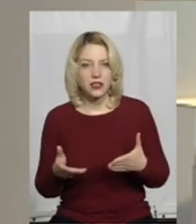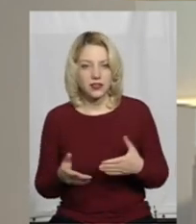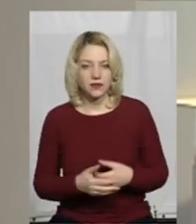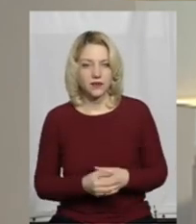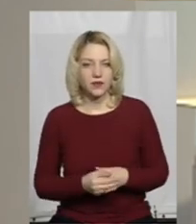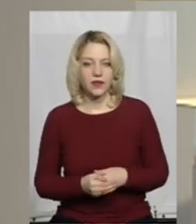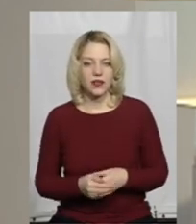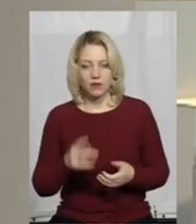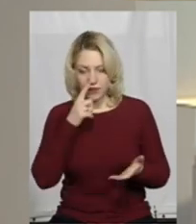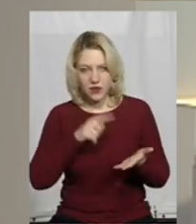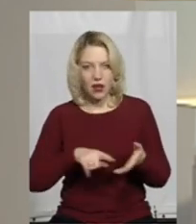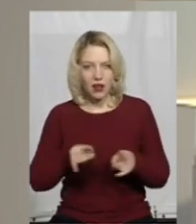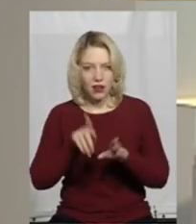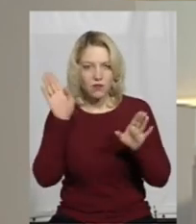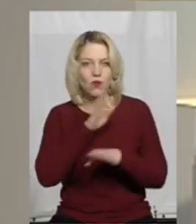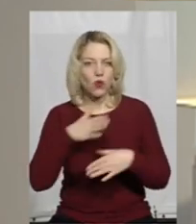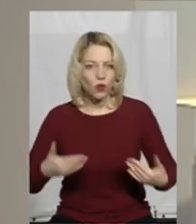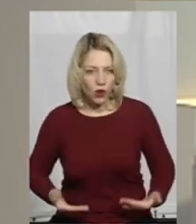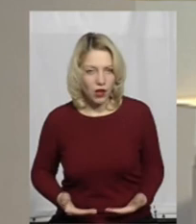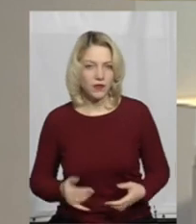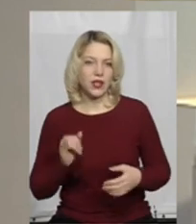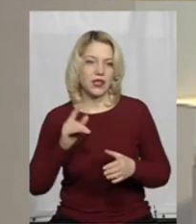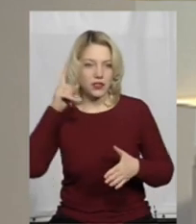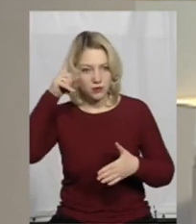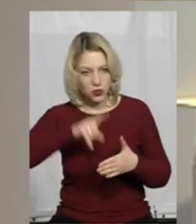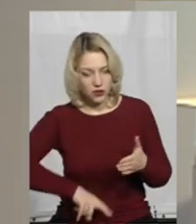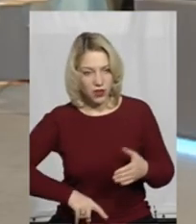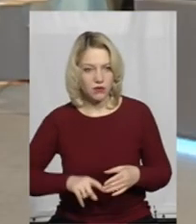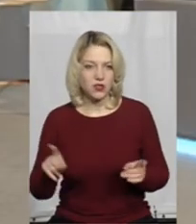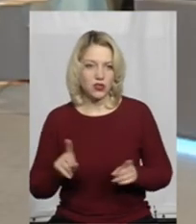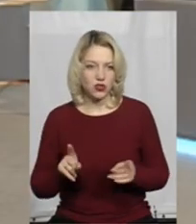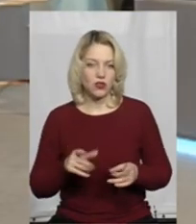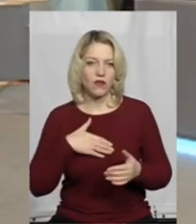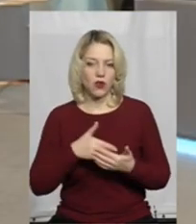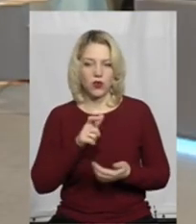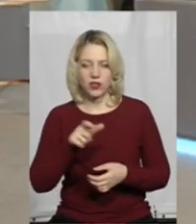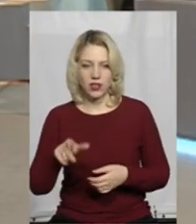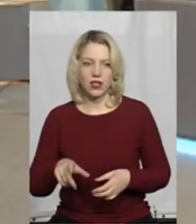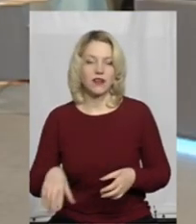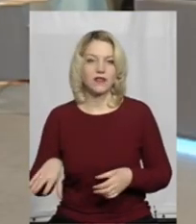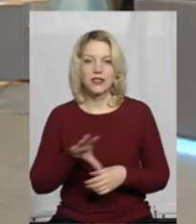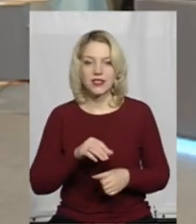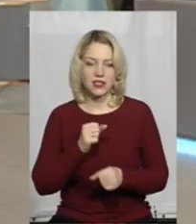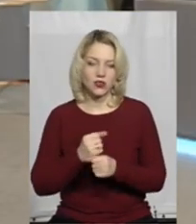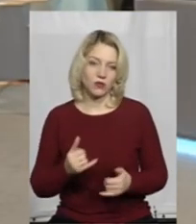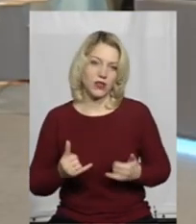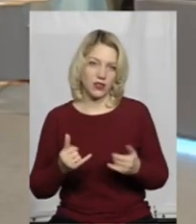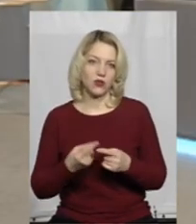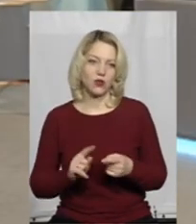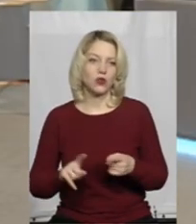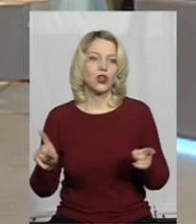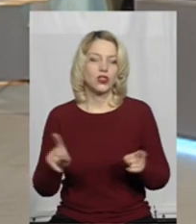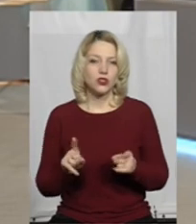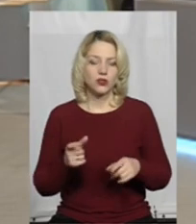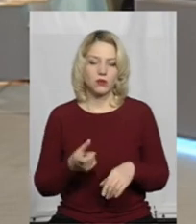яких спіткала така лиха доля. Сподіваюся, що волонтери все зроблять для того, щоб таке